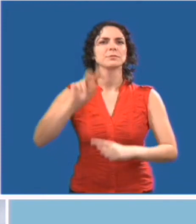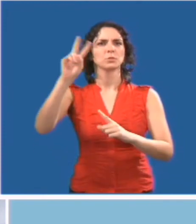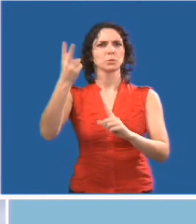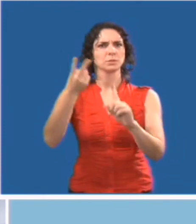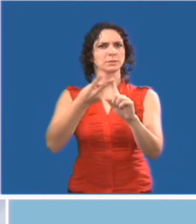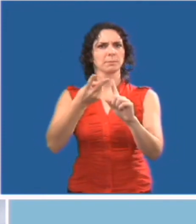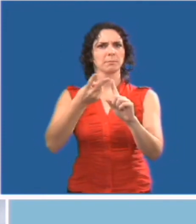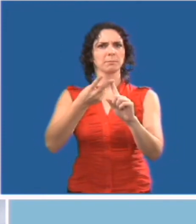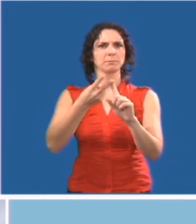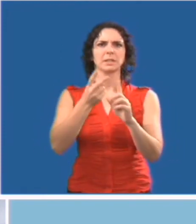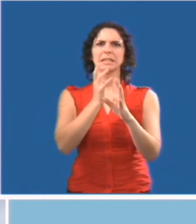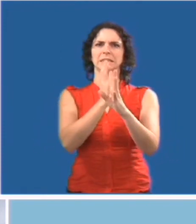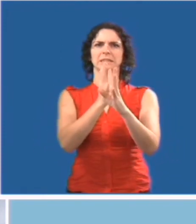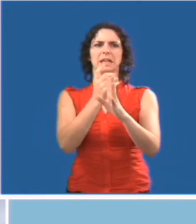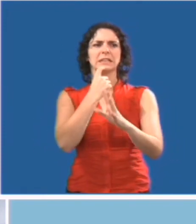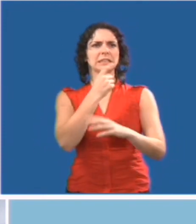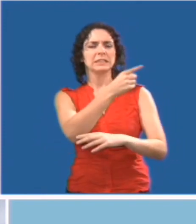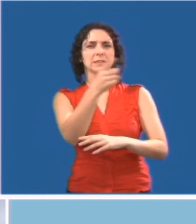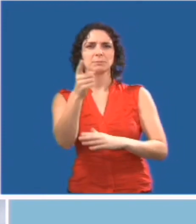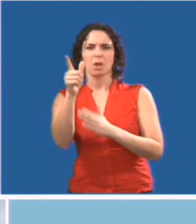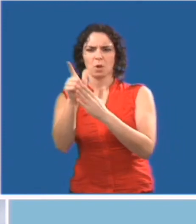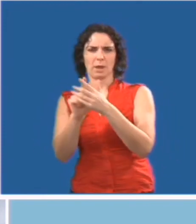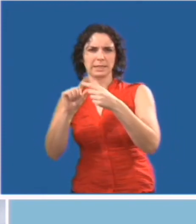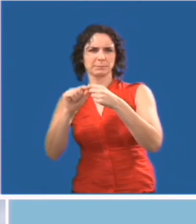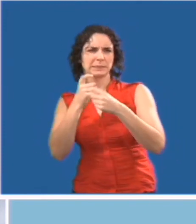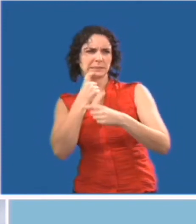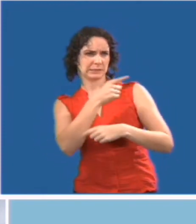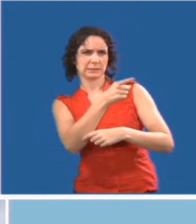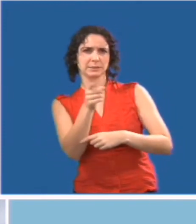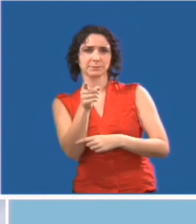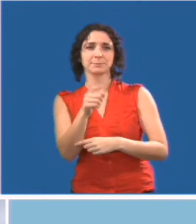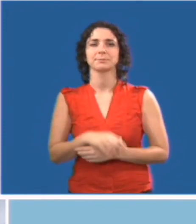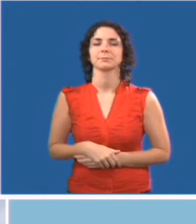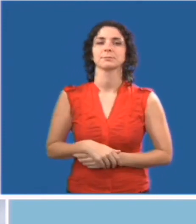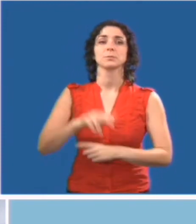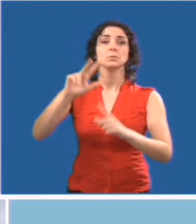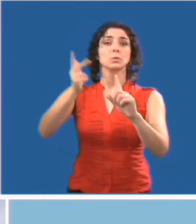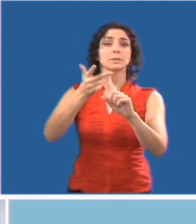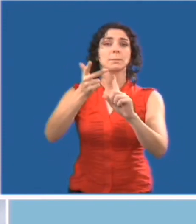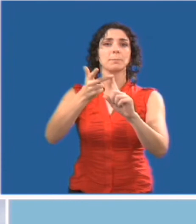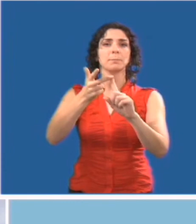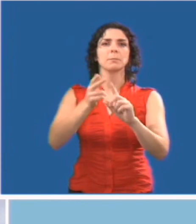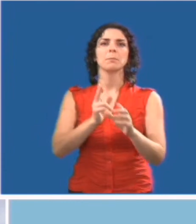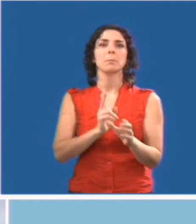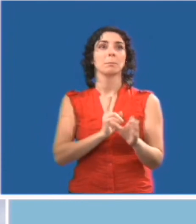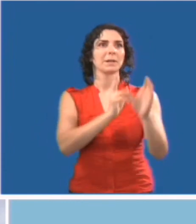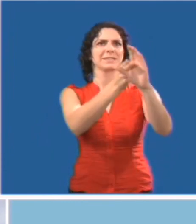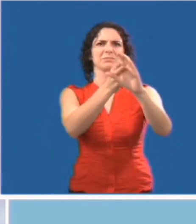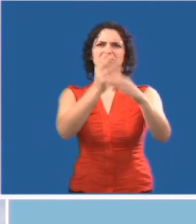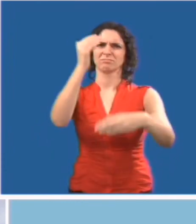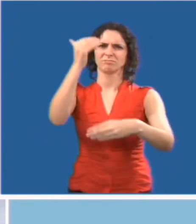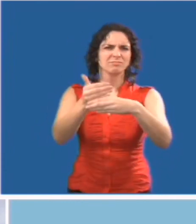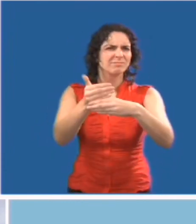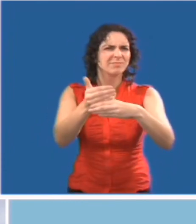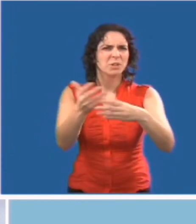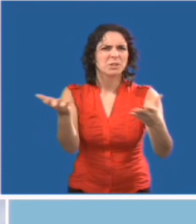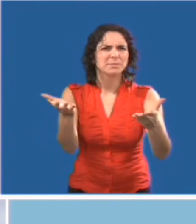sont nos clients en vertu de la loi. Les barrières auxquelles les gens font face pour participer pleinement.